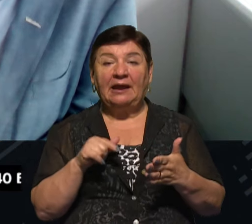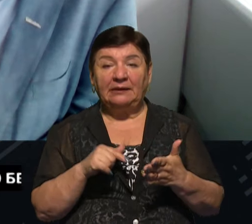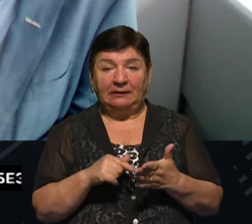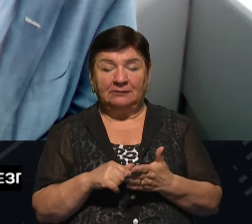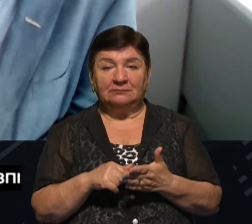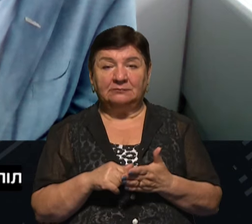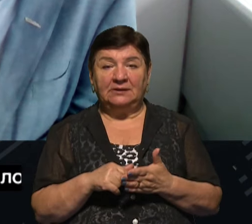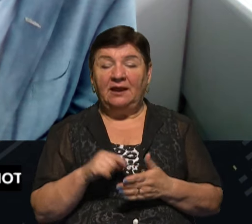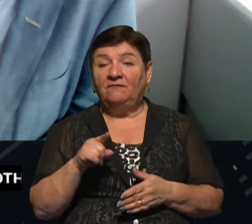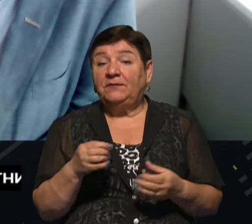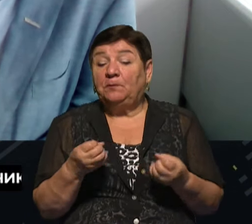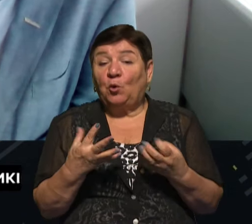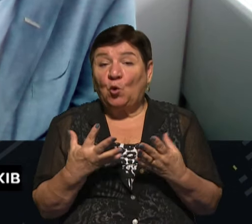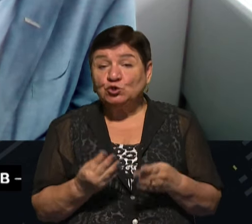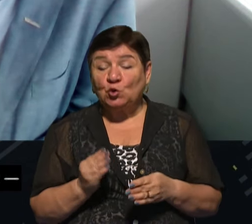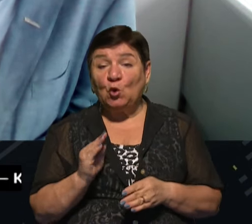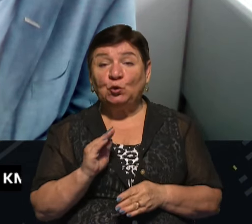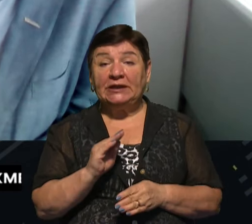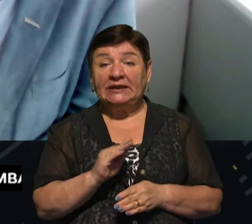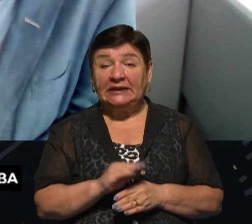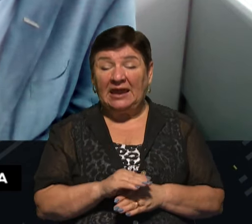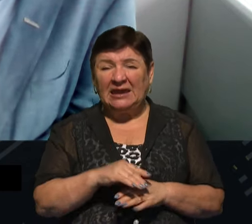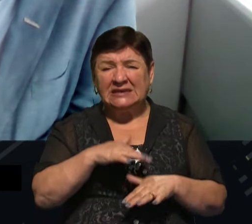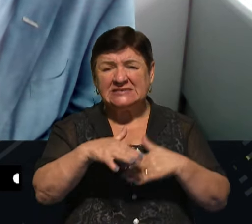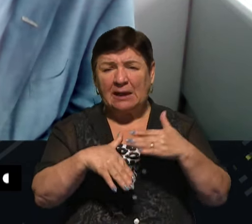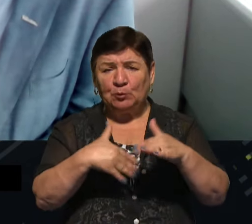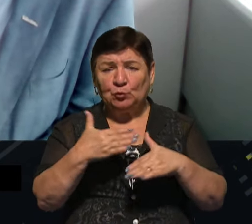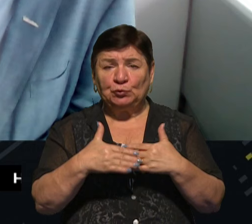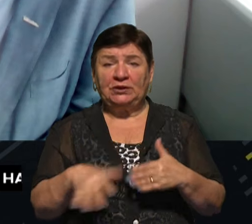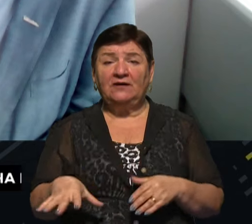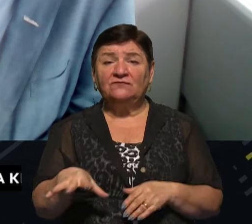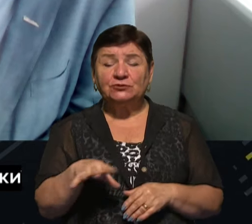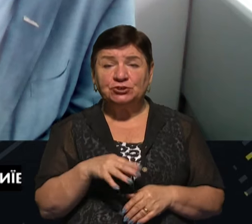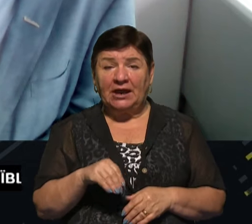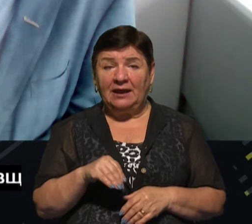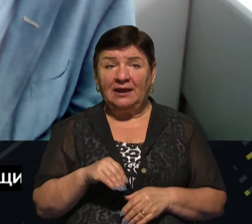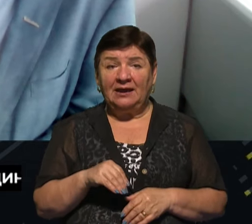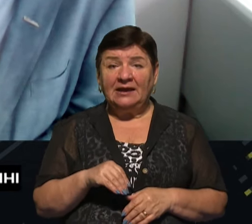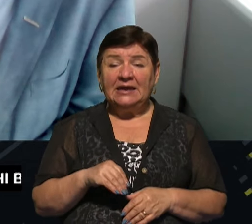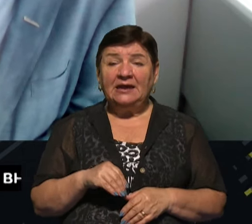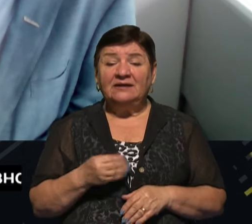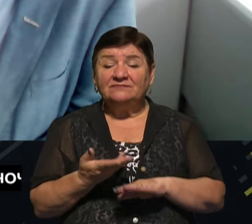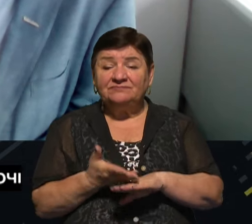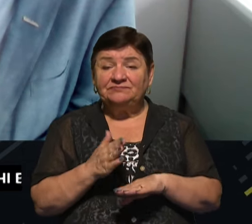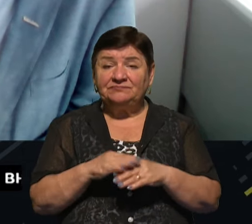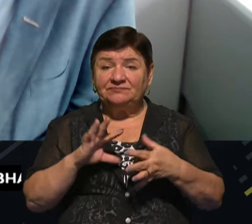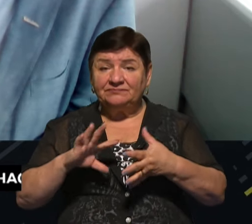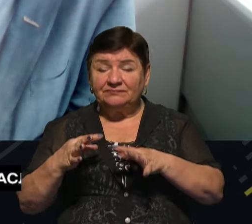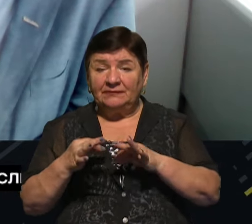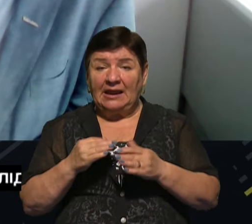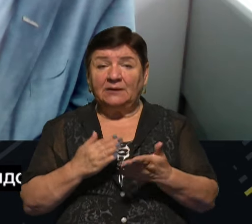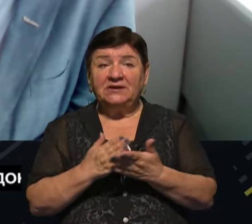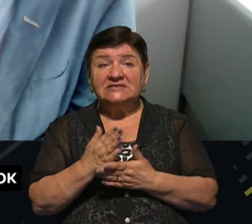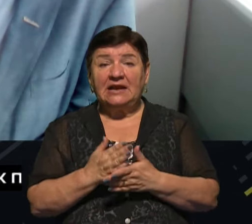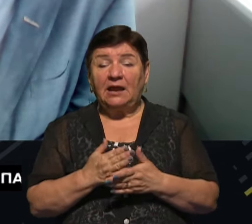Він просто додає і заплутує уже складну для адміністрування